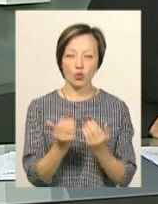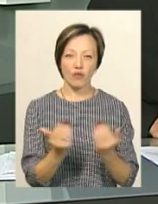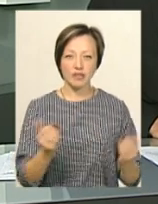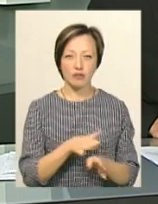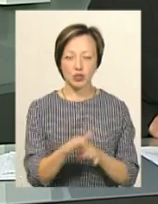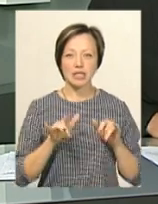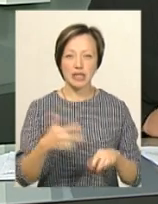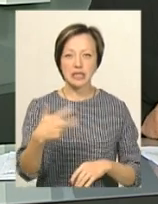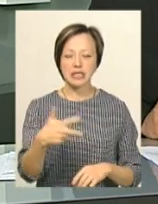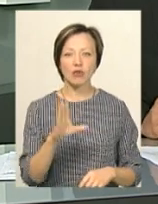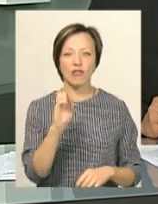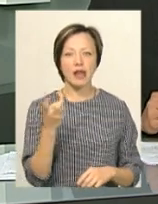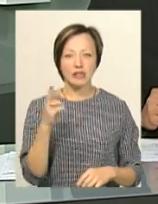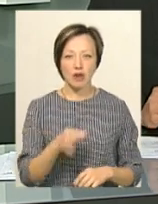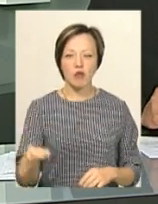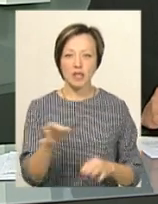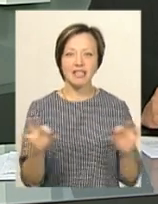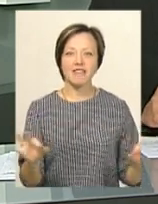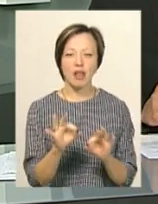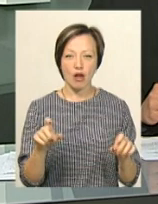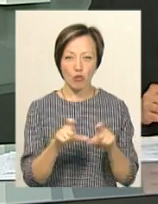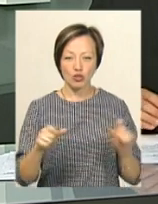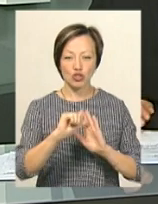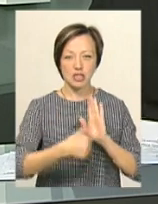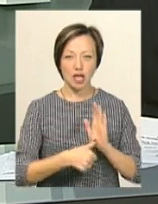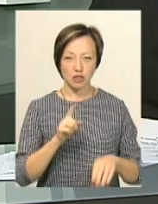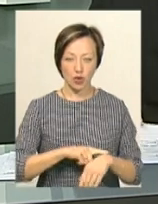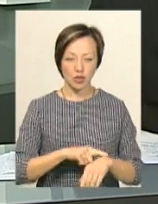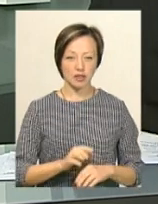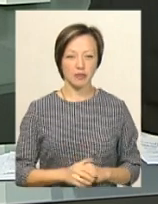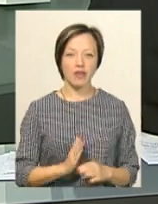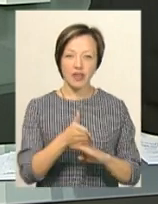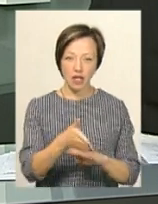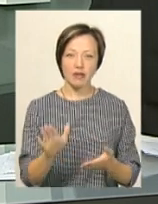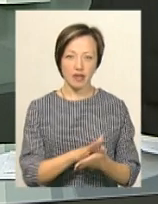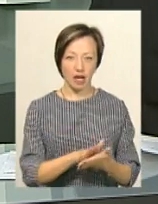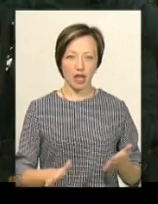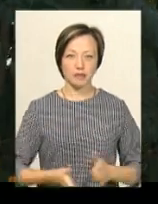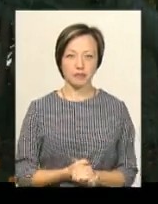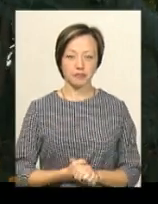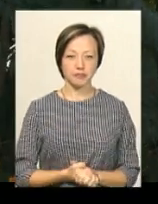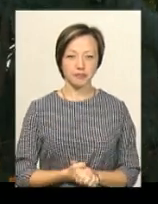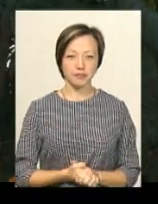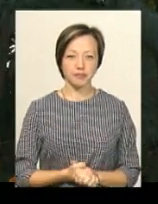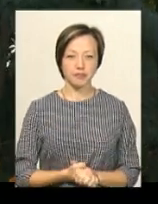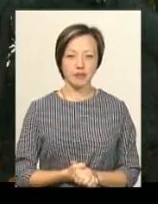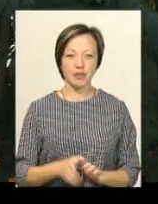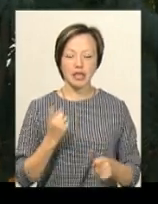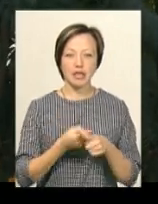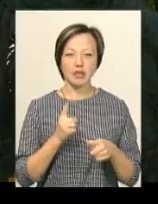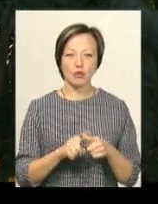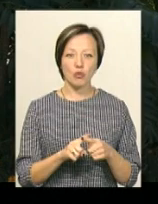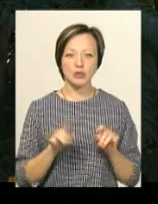Відбудеться захід 30 вересня в обласній філармонії о 16-й годині. Вхід вільний. На цьому